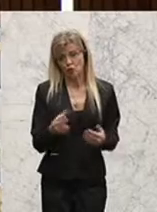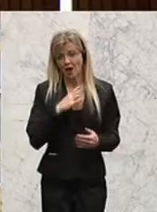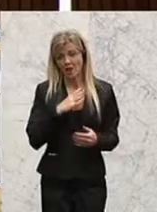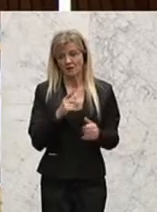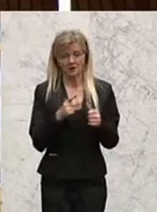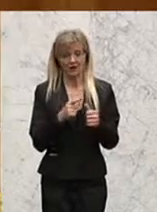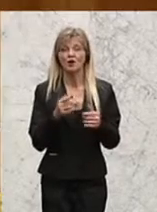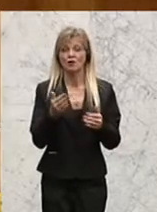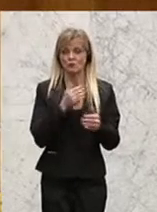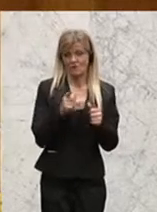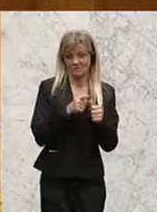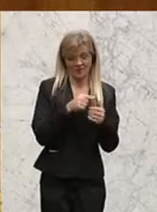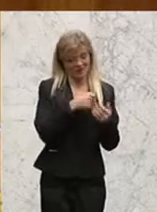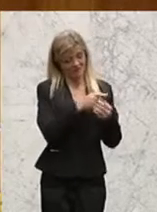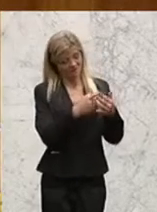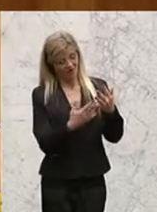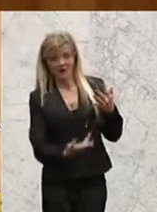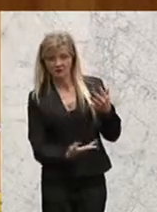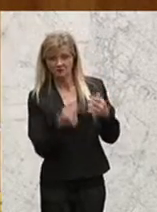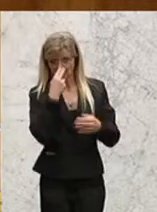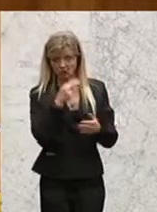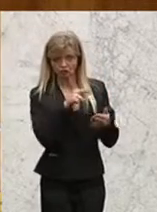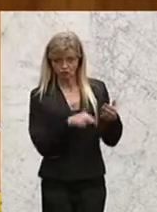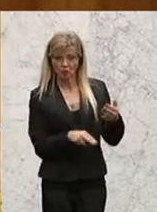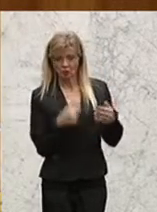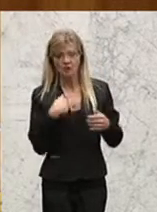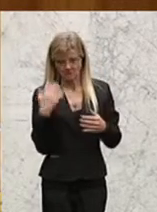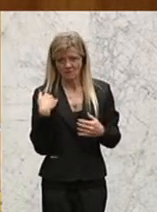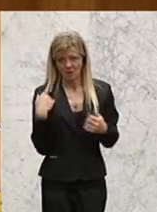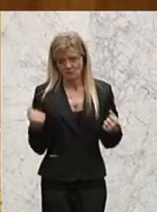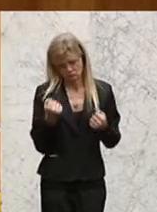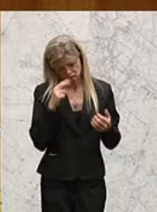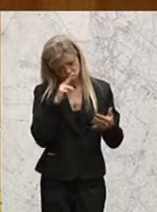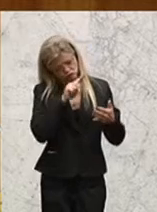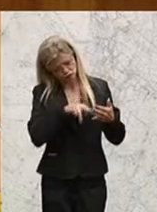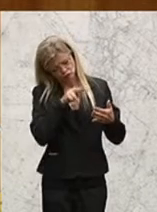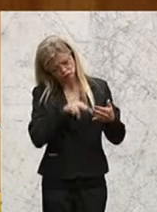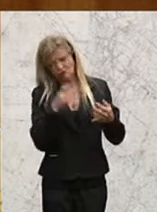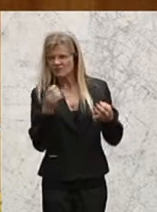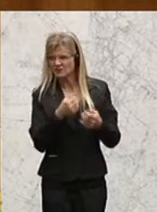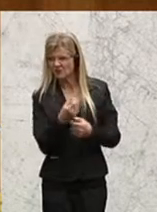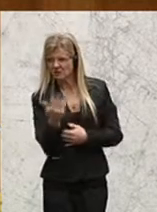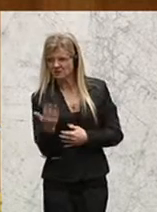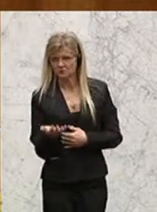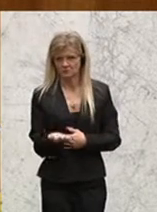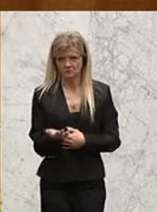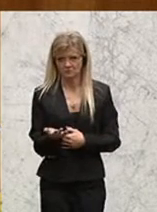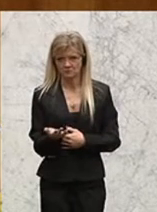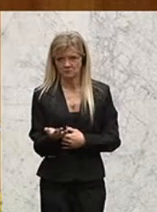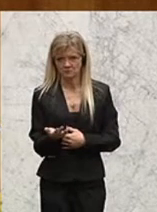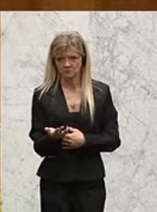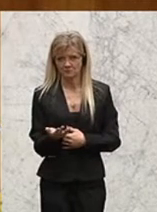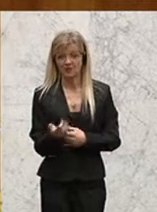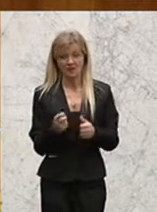Fakten ansieht, und ich habe mir diese Mühe gemacht, das sollten Sie auch einmal tun, sich die Fakten anzusehen, dann sehen Sie, dass allein die